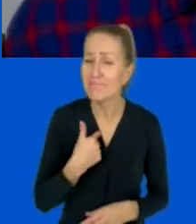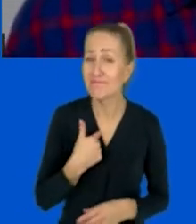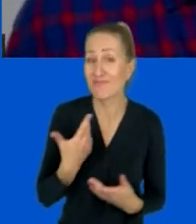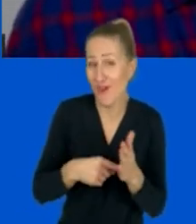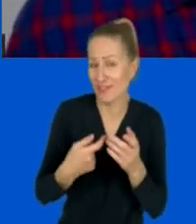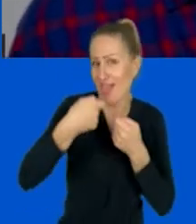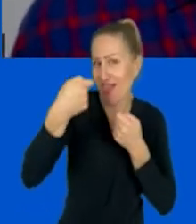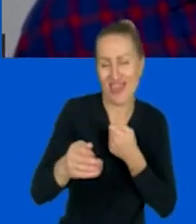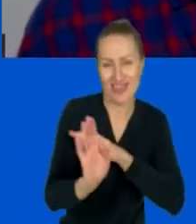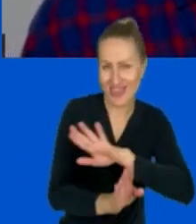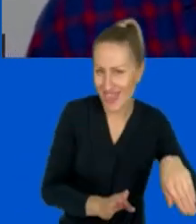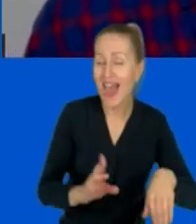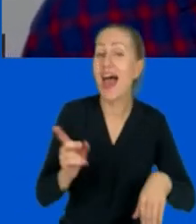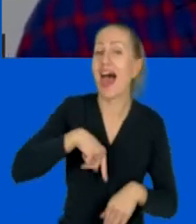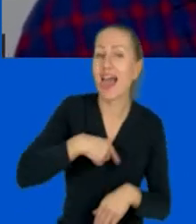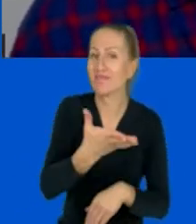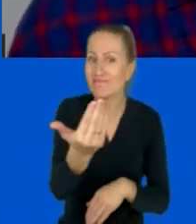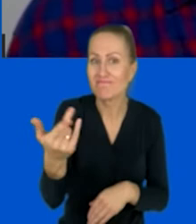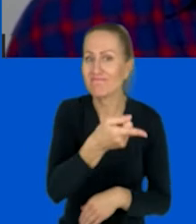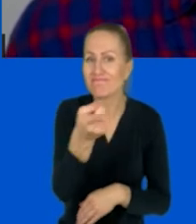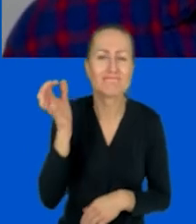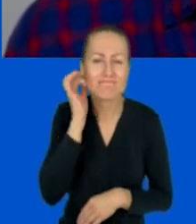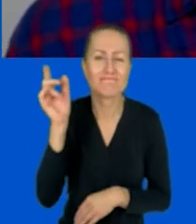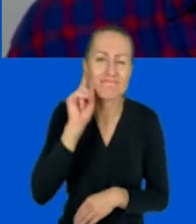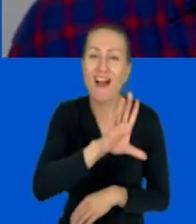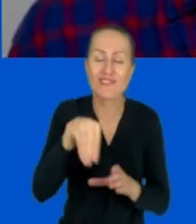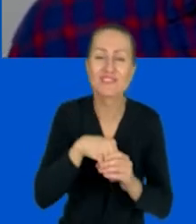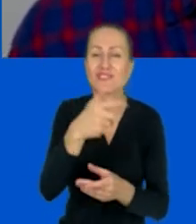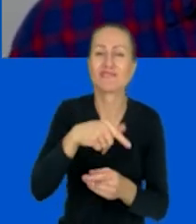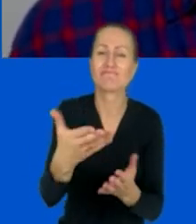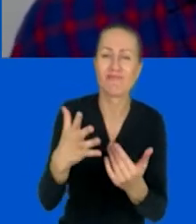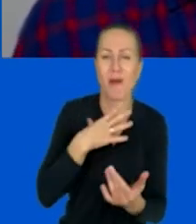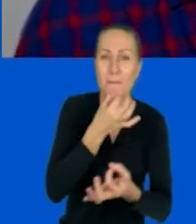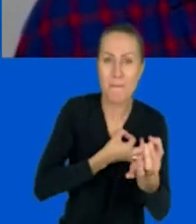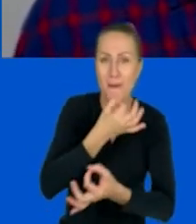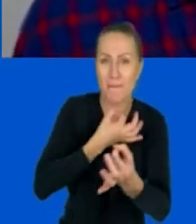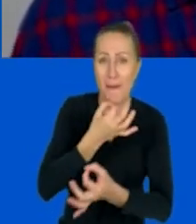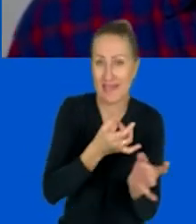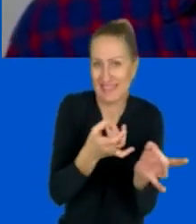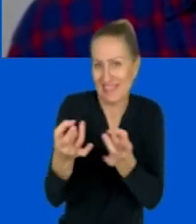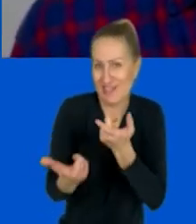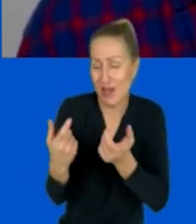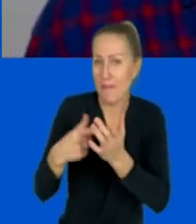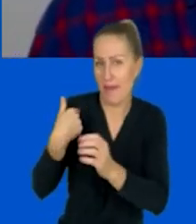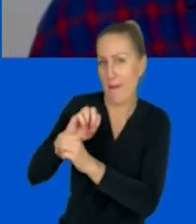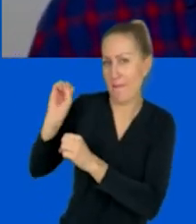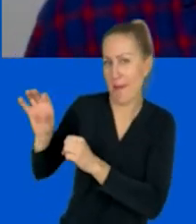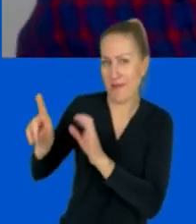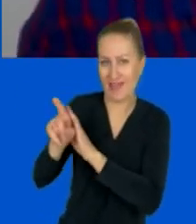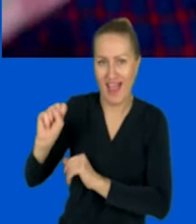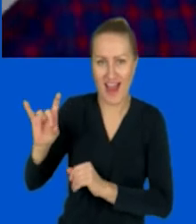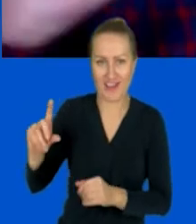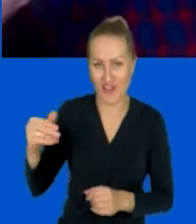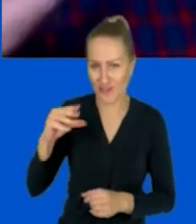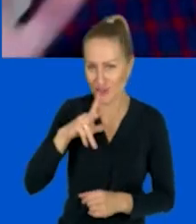przedłużam. Zachęcam was wszystkich i wszystkie do zadawania pytań na bieżąco. Będę się starał je Agnieczce podrzucać, choć podejrzewam, że